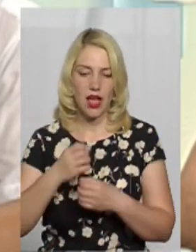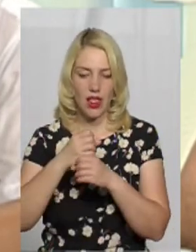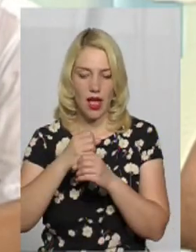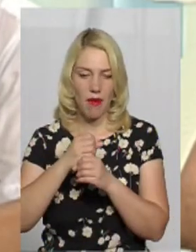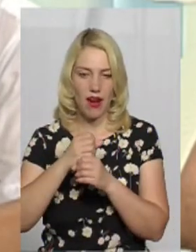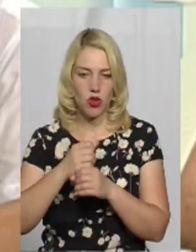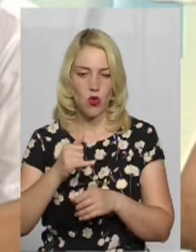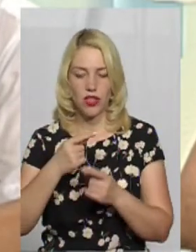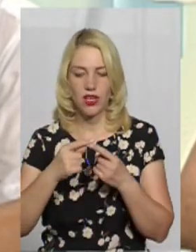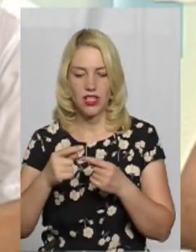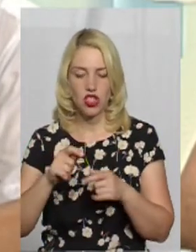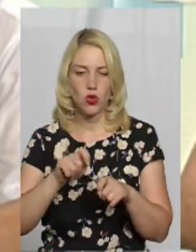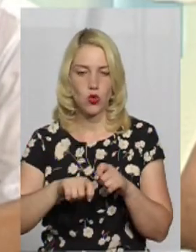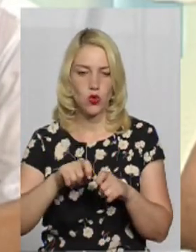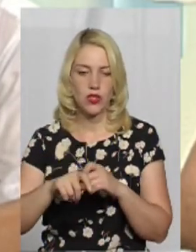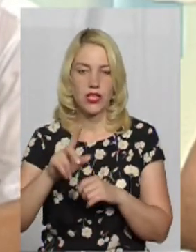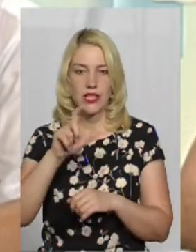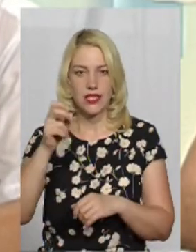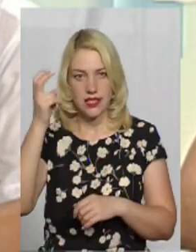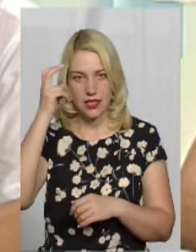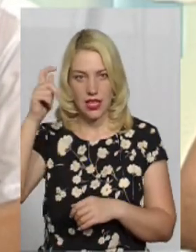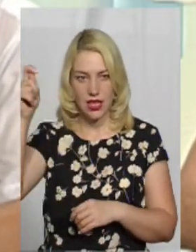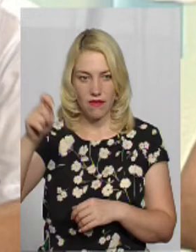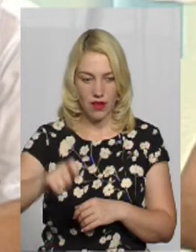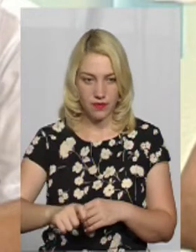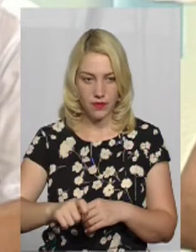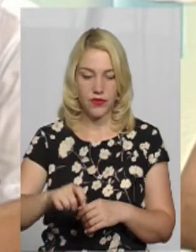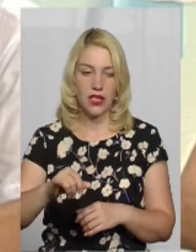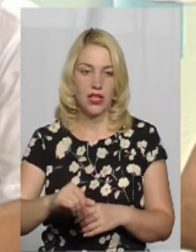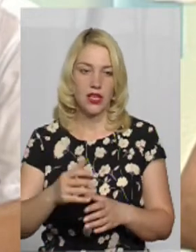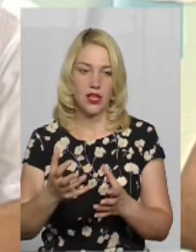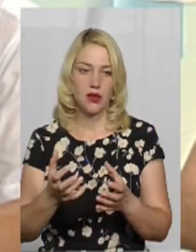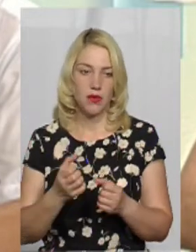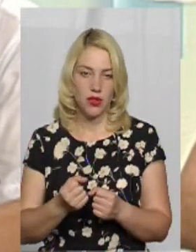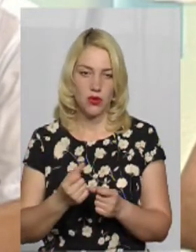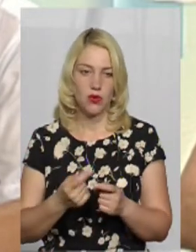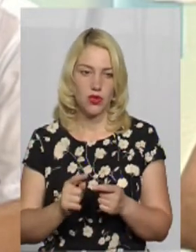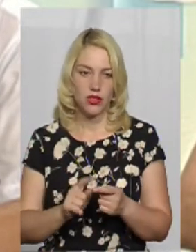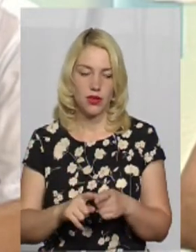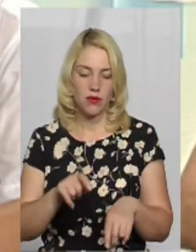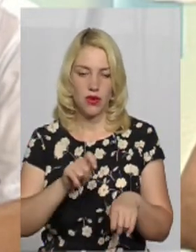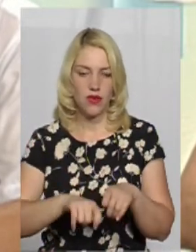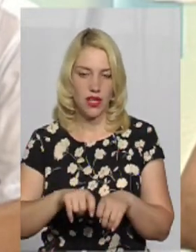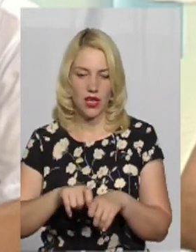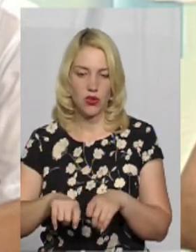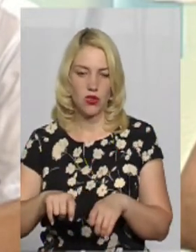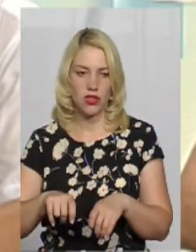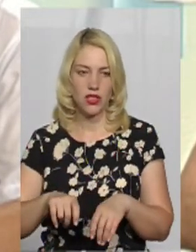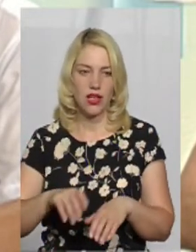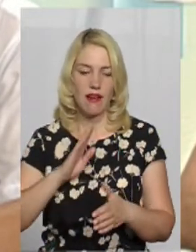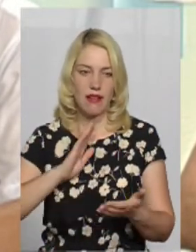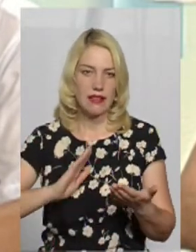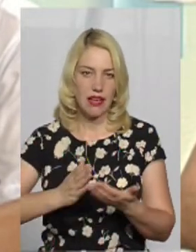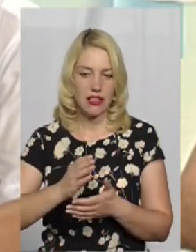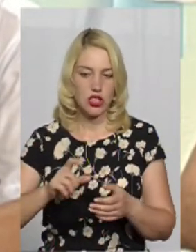контролюючі органи з Києва, наприклад, беруться керни, перевіряють якість виконаних робіт,